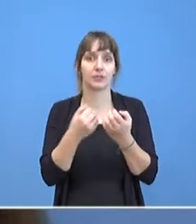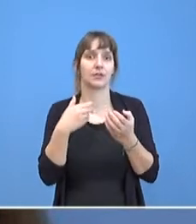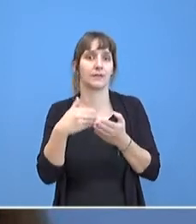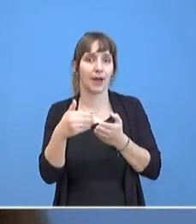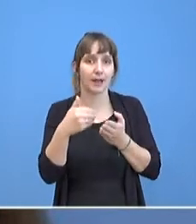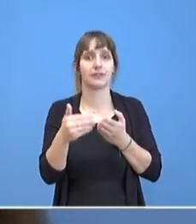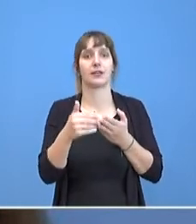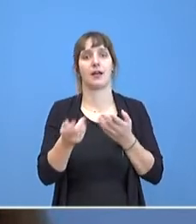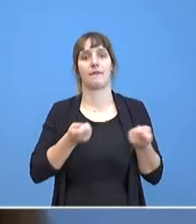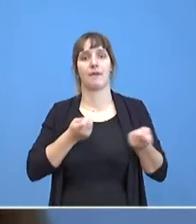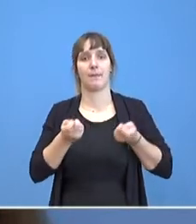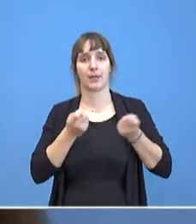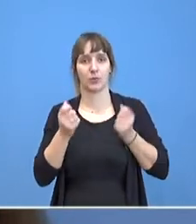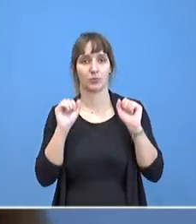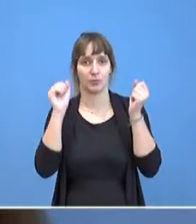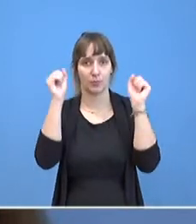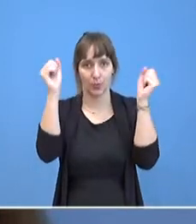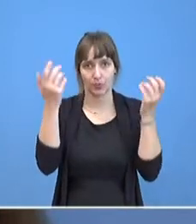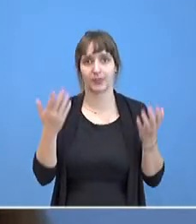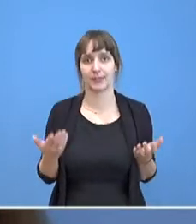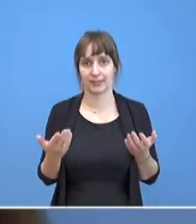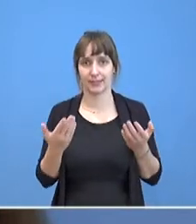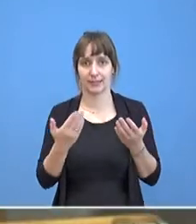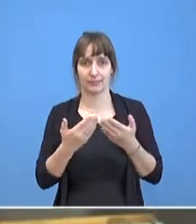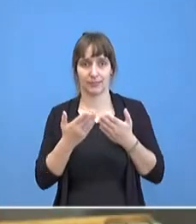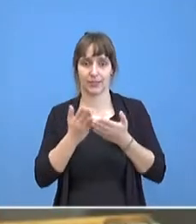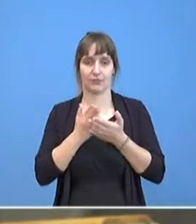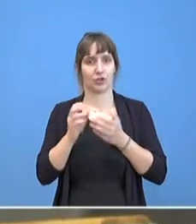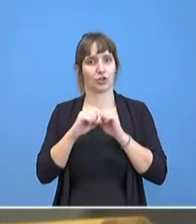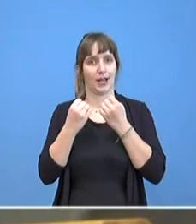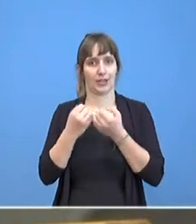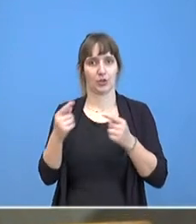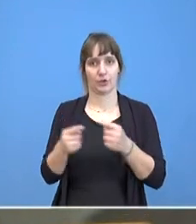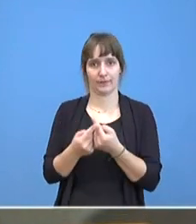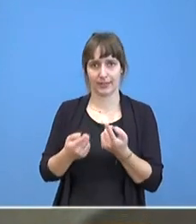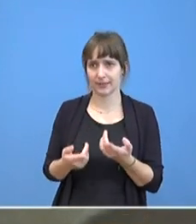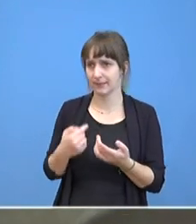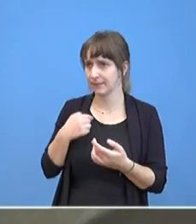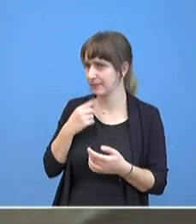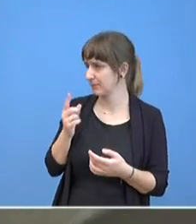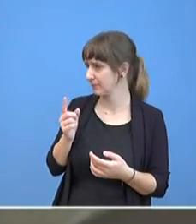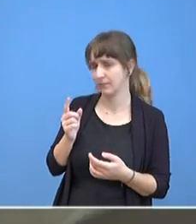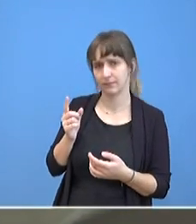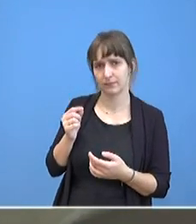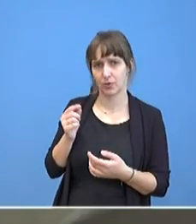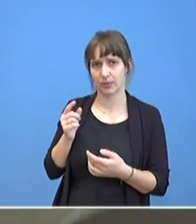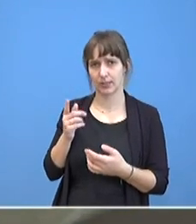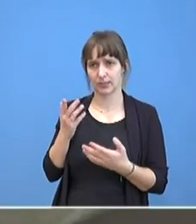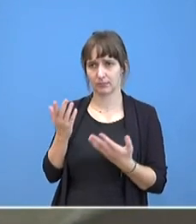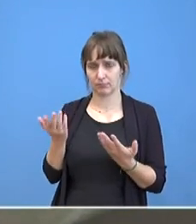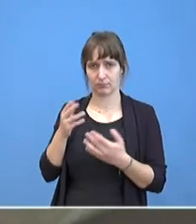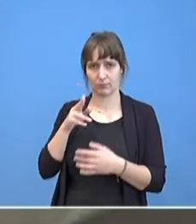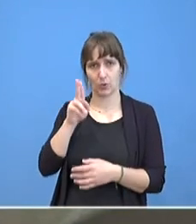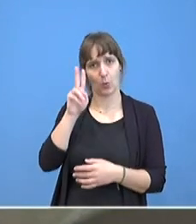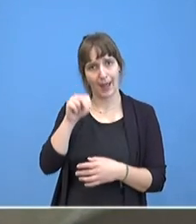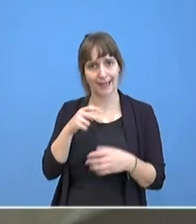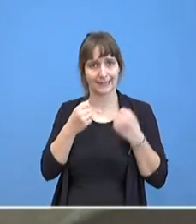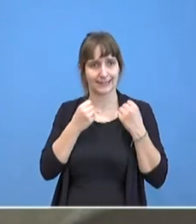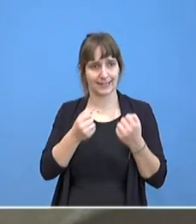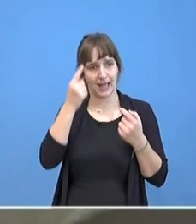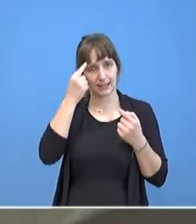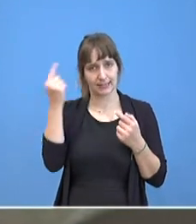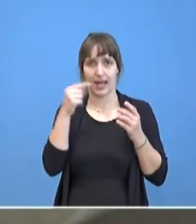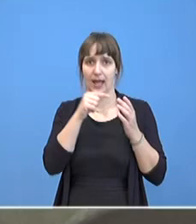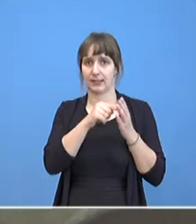ist in diesem zwischenstaatlichen Konflikt. Also schließen Sie sich, ich höre jetzt nicht daraus, dass Sie sich diesen Erklärungen des UN-Sicherheitsrats anschließen,